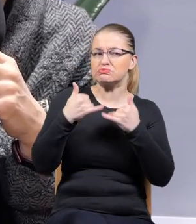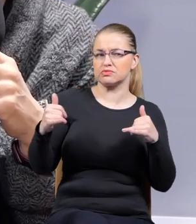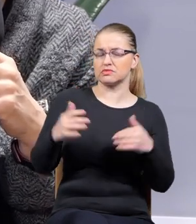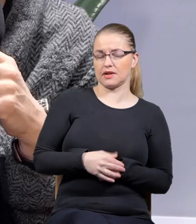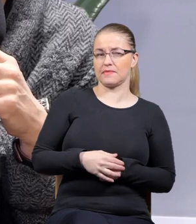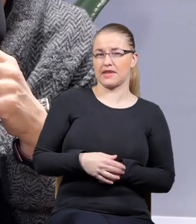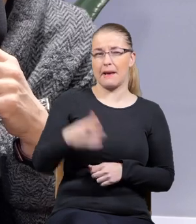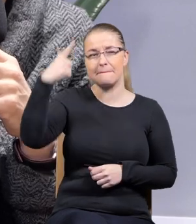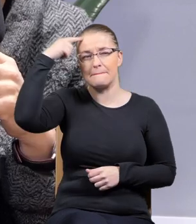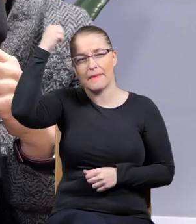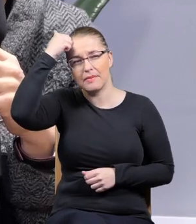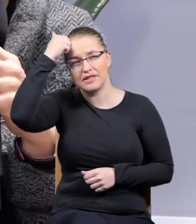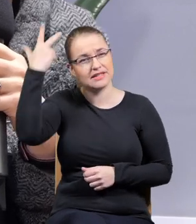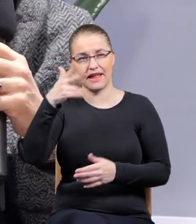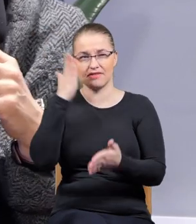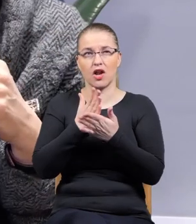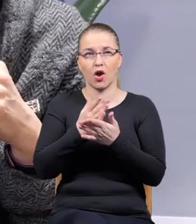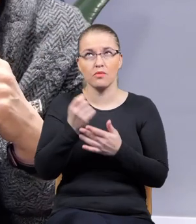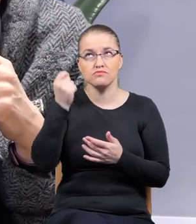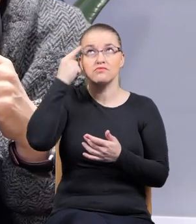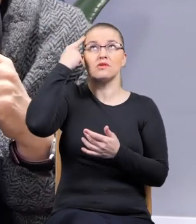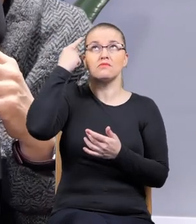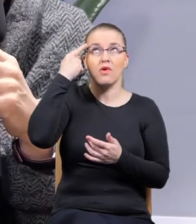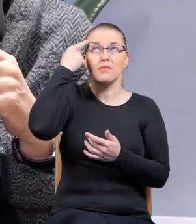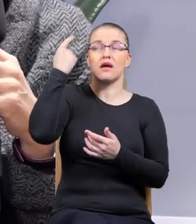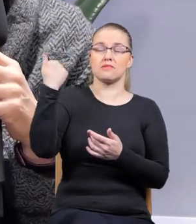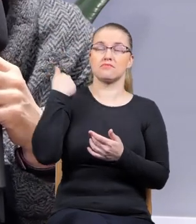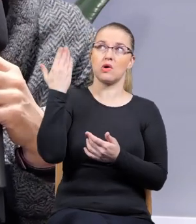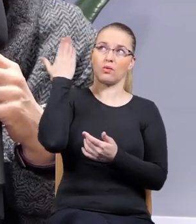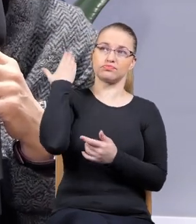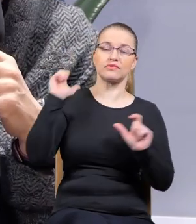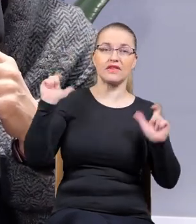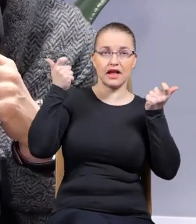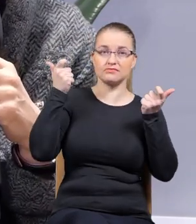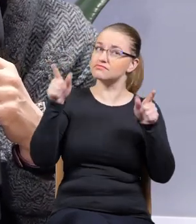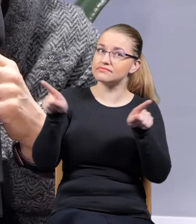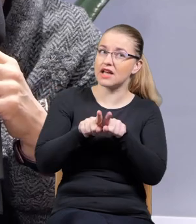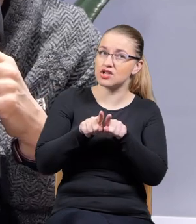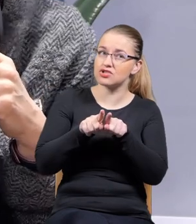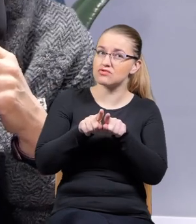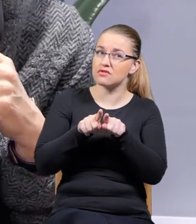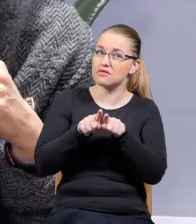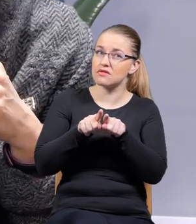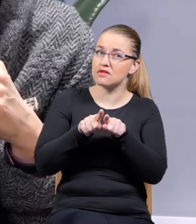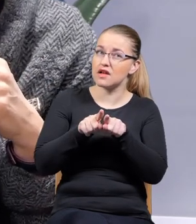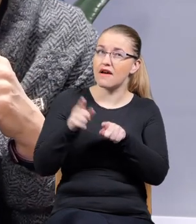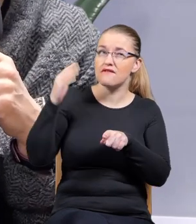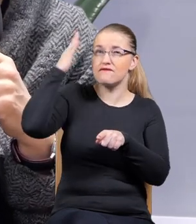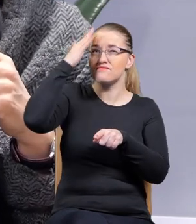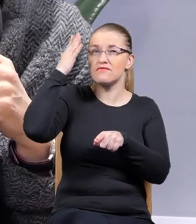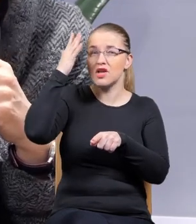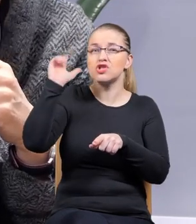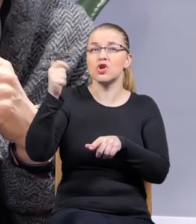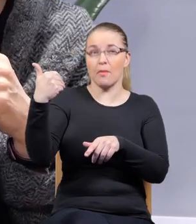pamięć to nie tylko odtwarzanie tego, co się zdarzyło, ale też kreowanie jakby wydarzeń, które się wcale nie zdarzyło,